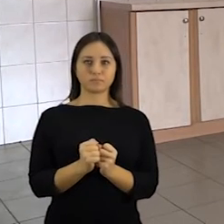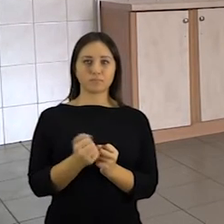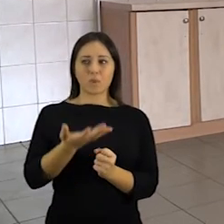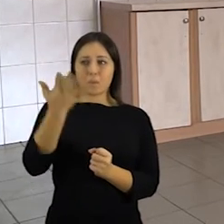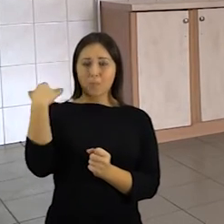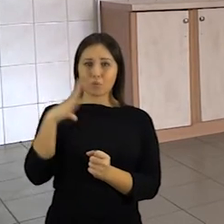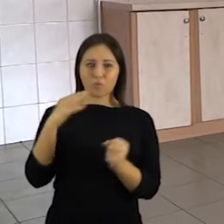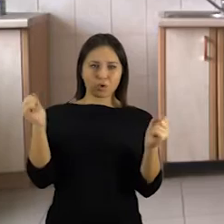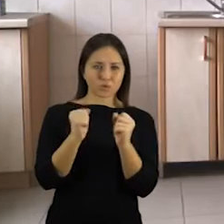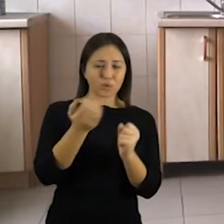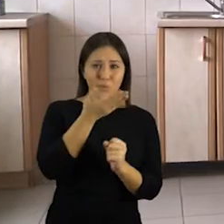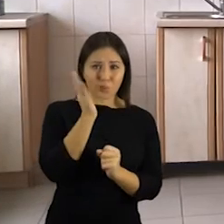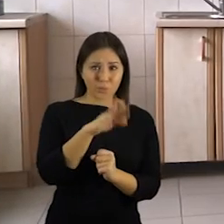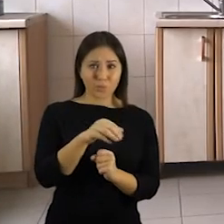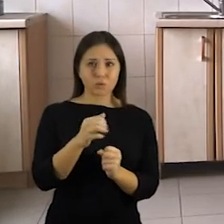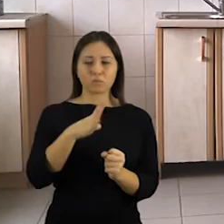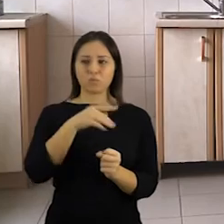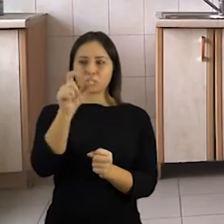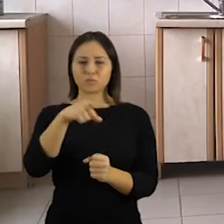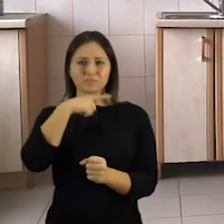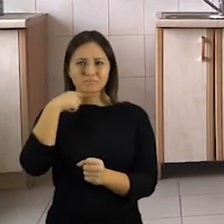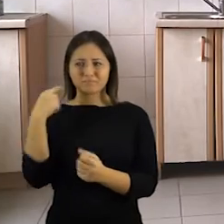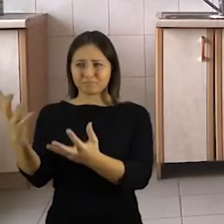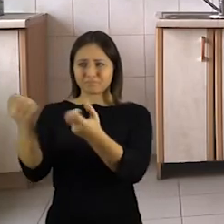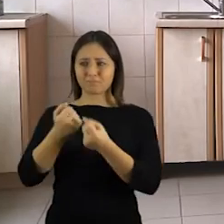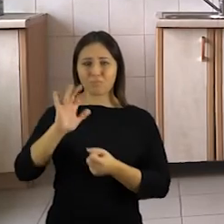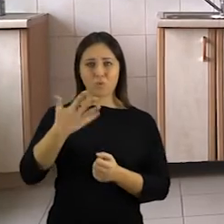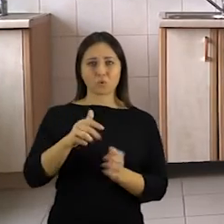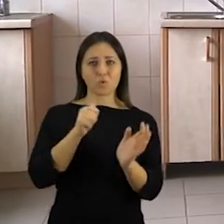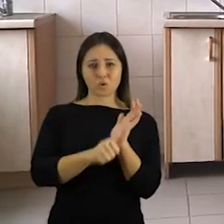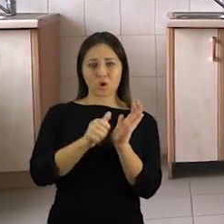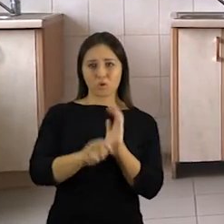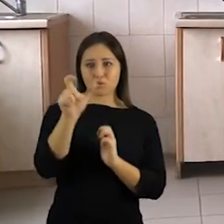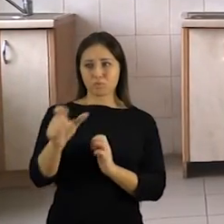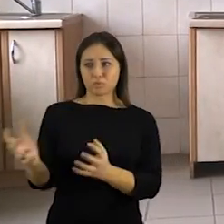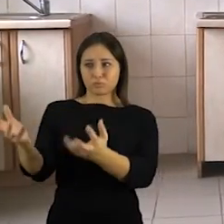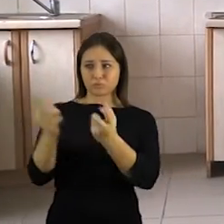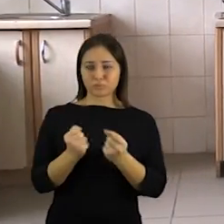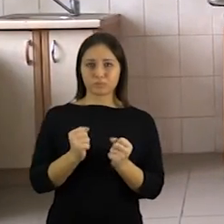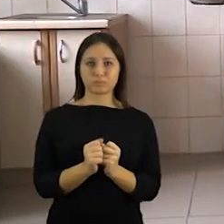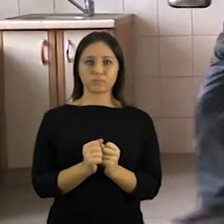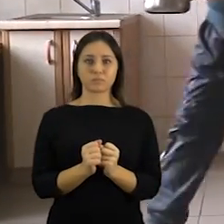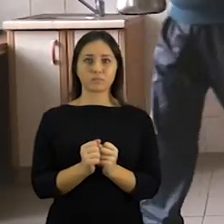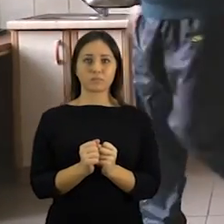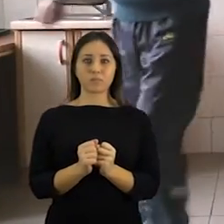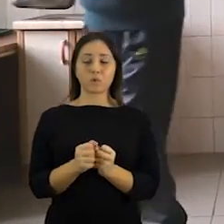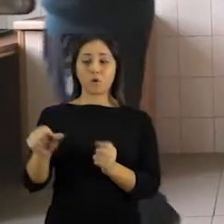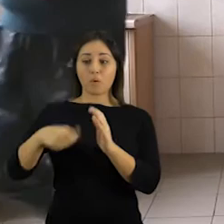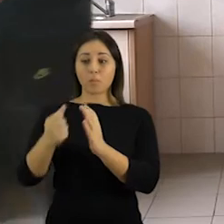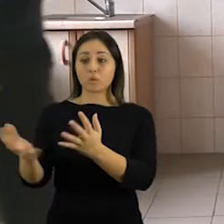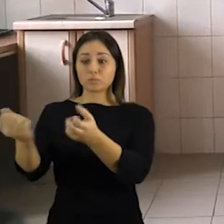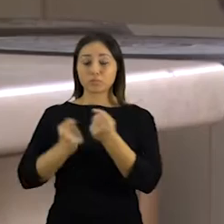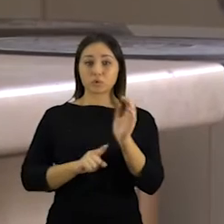metus per didžiuosius šalčius buvo sulaukta antpludžio. Tuomet per naktį čia buvo priimama net apie 60 žmonių. Norinčius čia pernakoti šiaulių